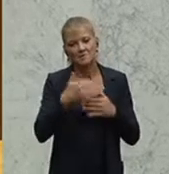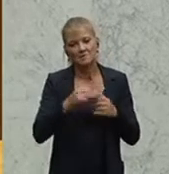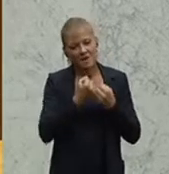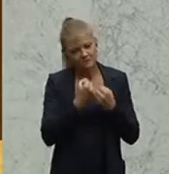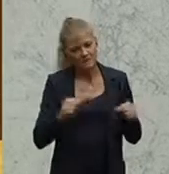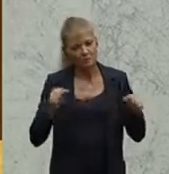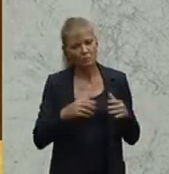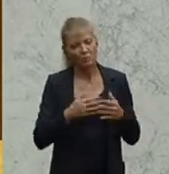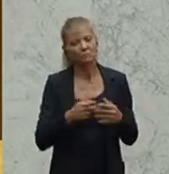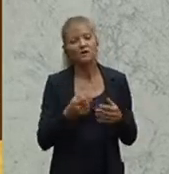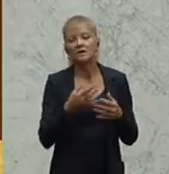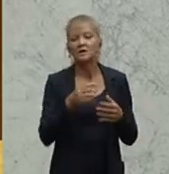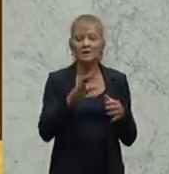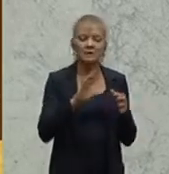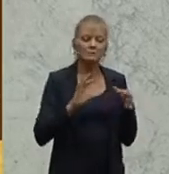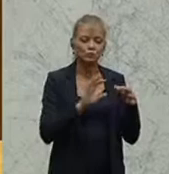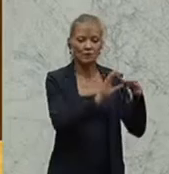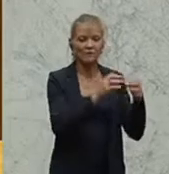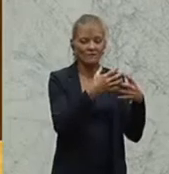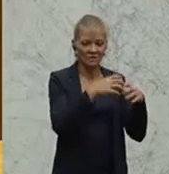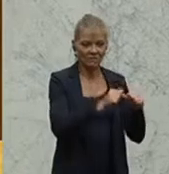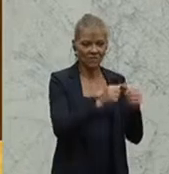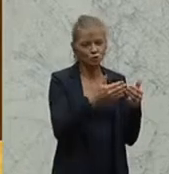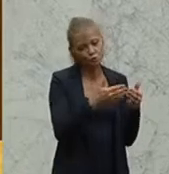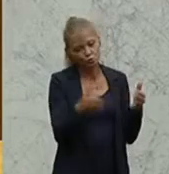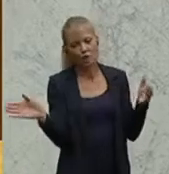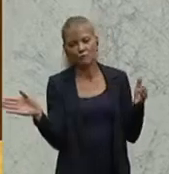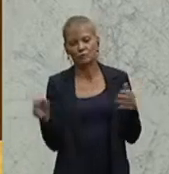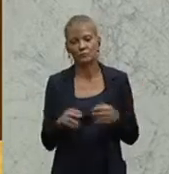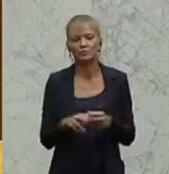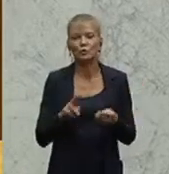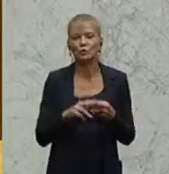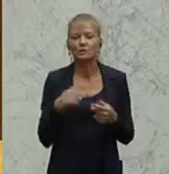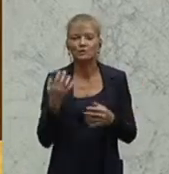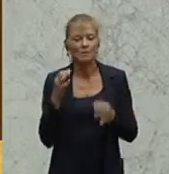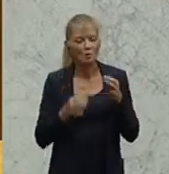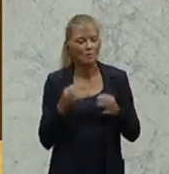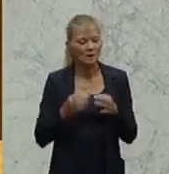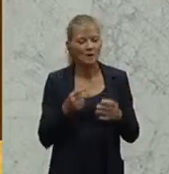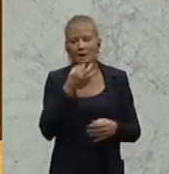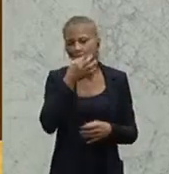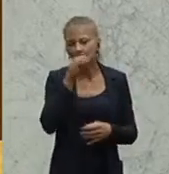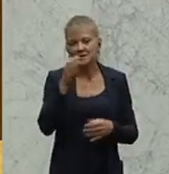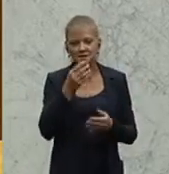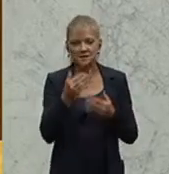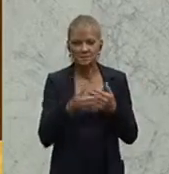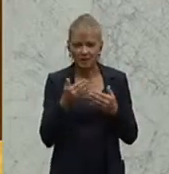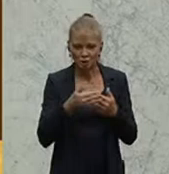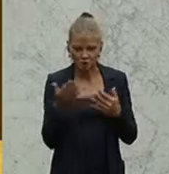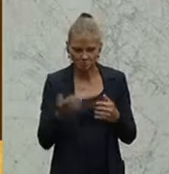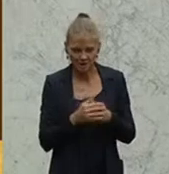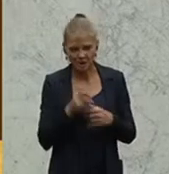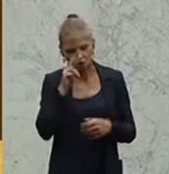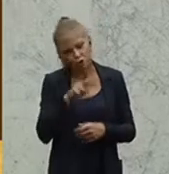werden versuchen, hier auch Best Practices uns anzuschauen. Es ist da sehr viel Erfindungsrecht, auch von den Ländern und von den